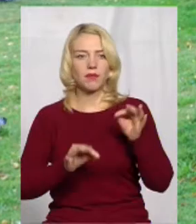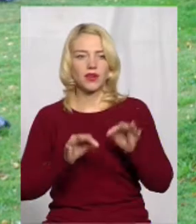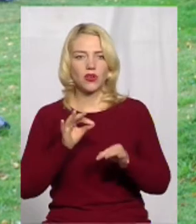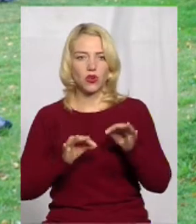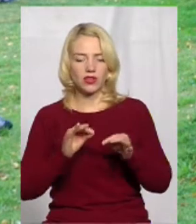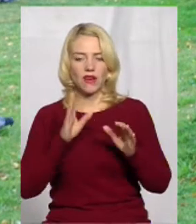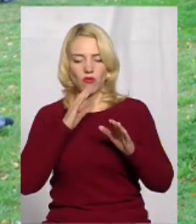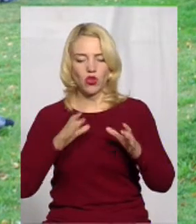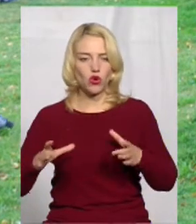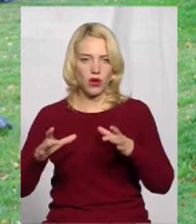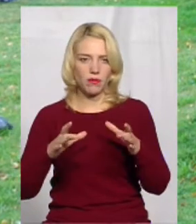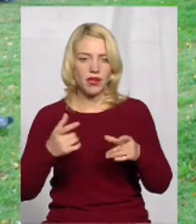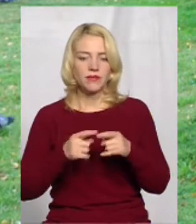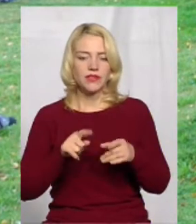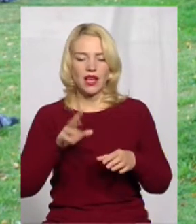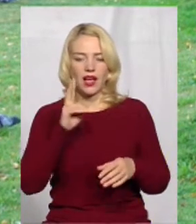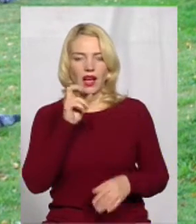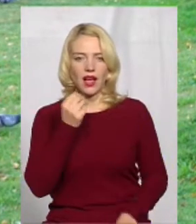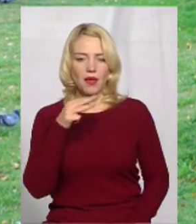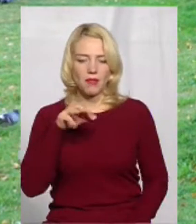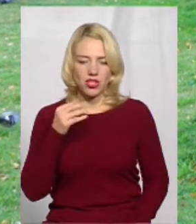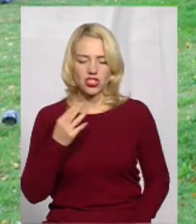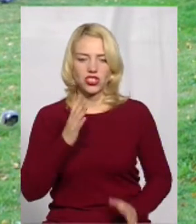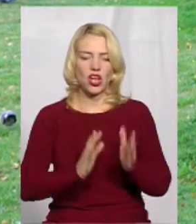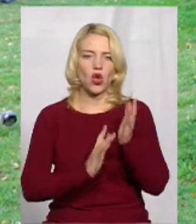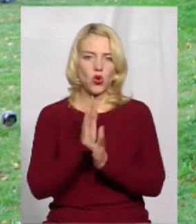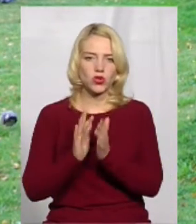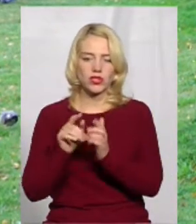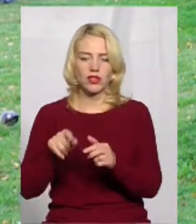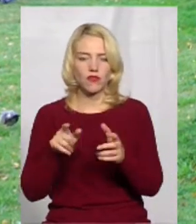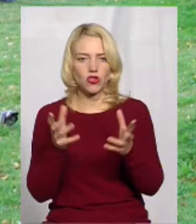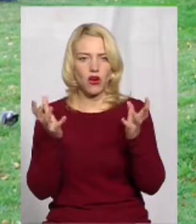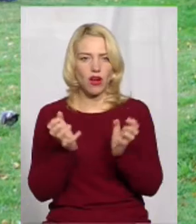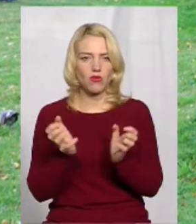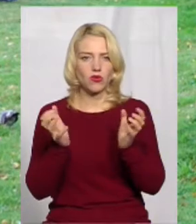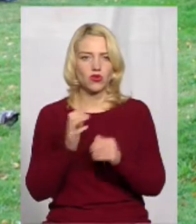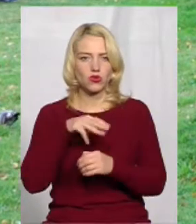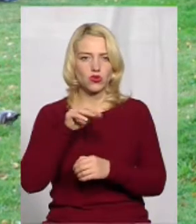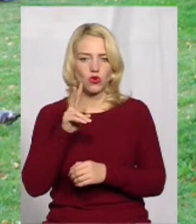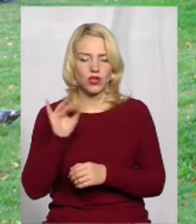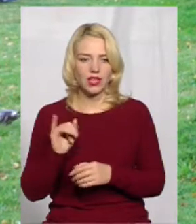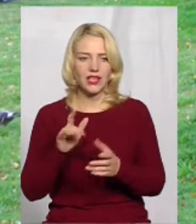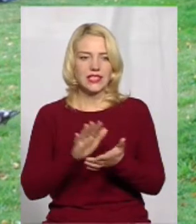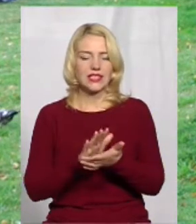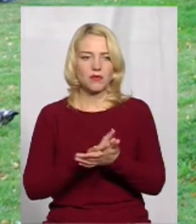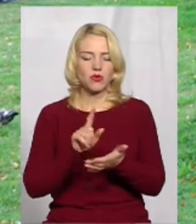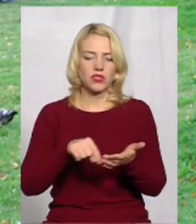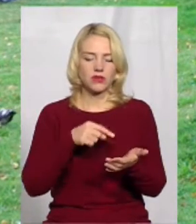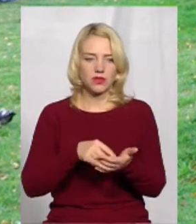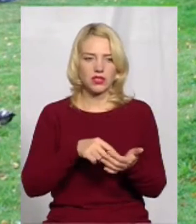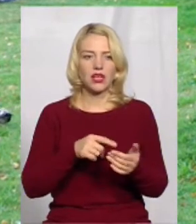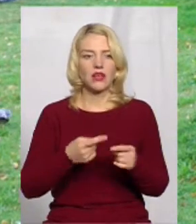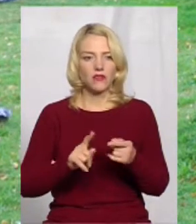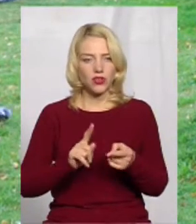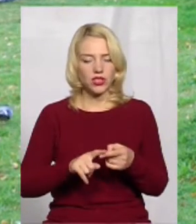рослинність, яка росте, вона виконує акумулюючу дію, і всі ті стоки, які йдуть з міста, забруднені поверхневі стоки,